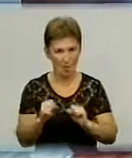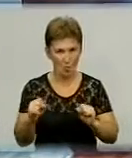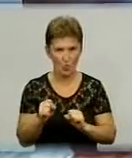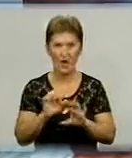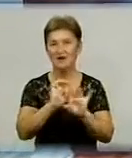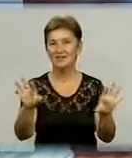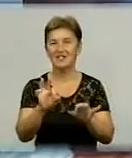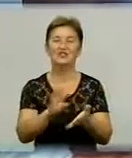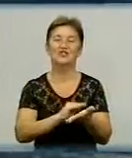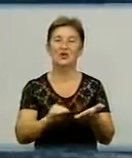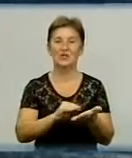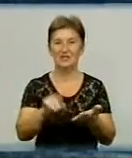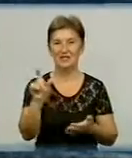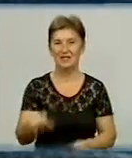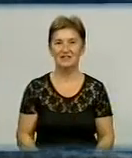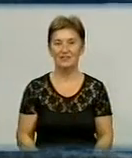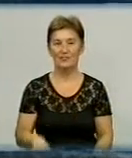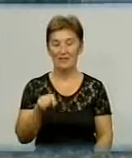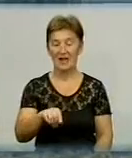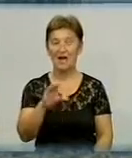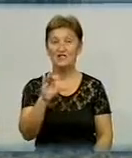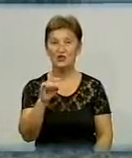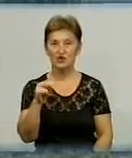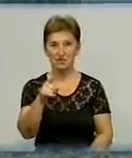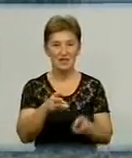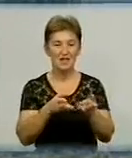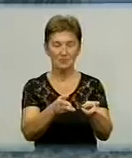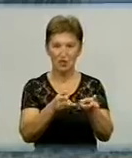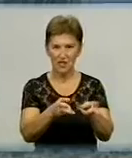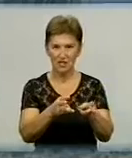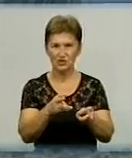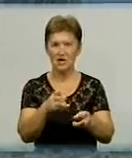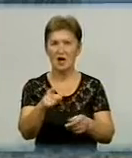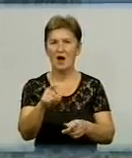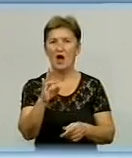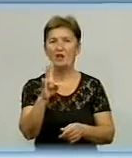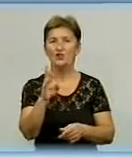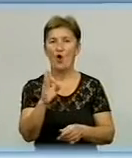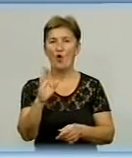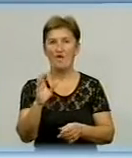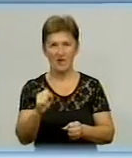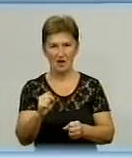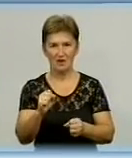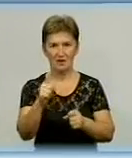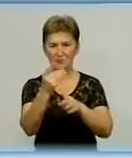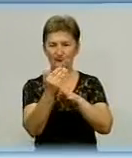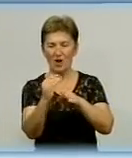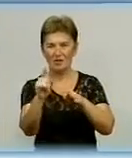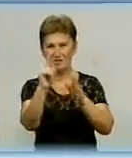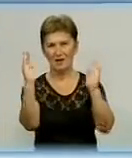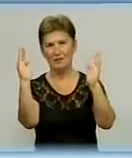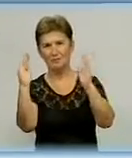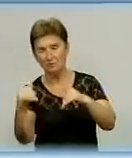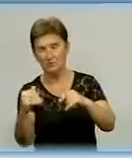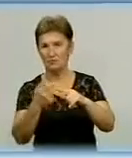Семенюк. У січні цього року на котельні селища Нове сталася аварія. Її вежа частково вивалилась і залишила без тепла